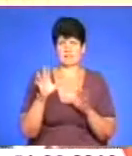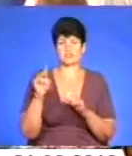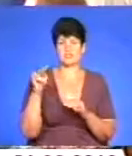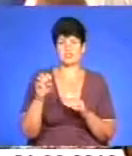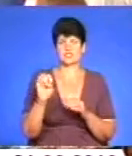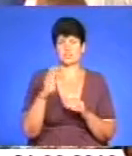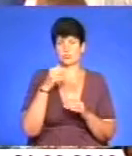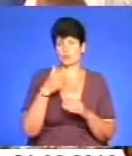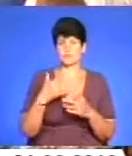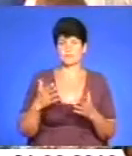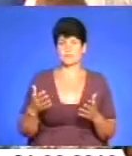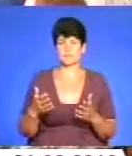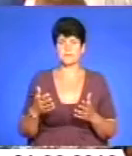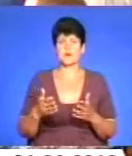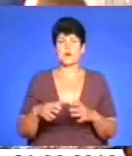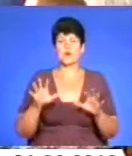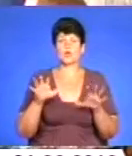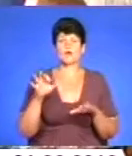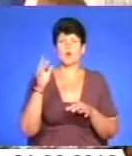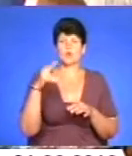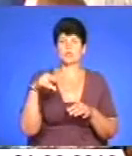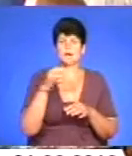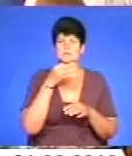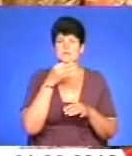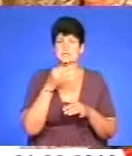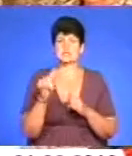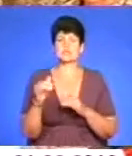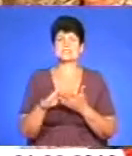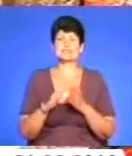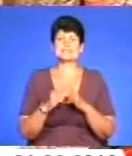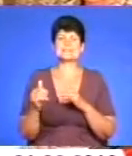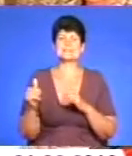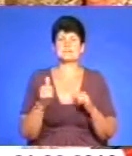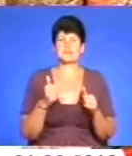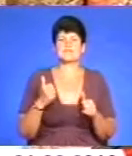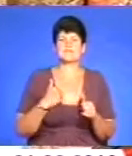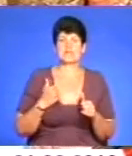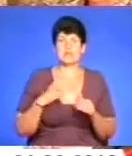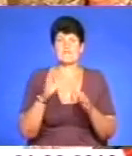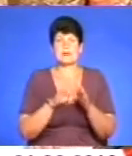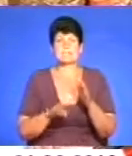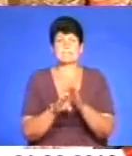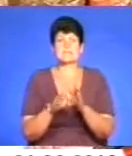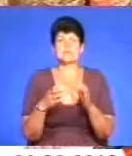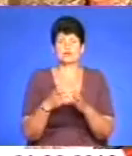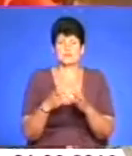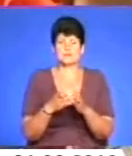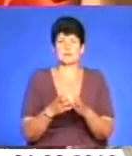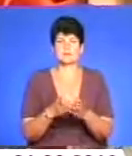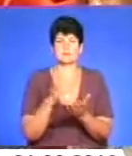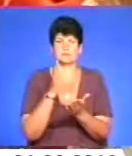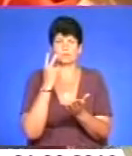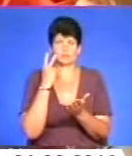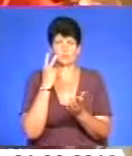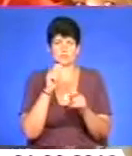Голова ОДА запевнив, що ситуацію з забезпеченням військових підрозділів Тернопільської області тримають під постійним